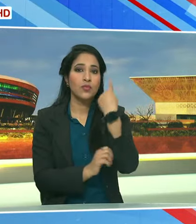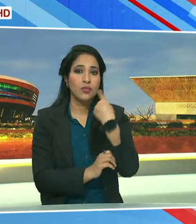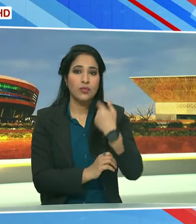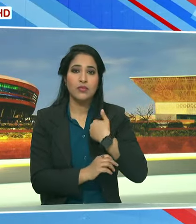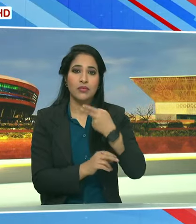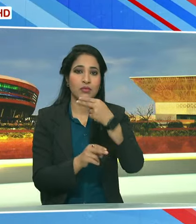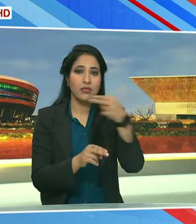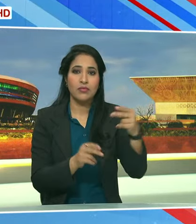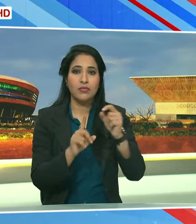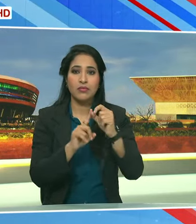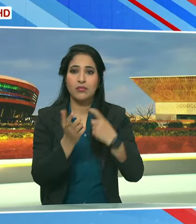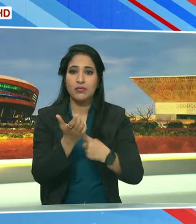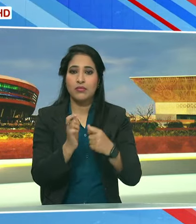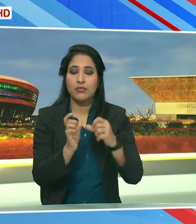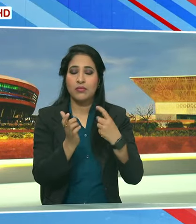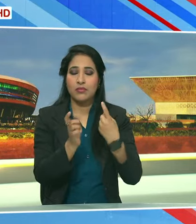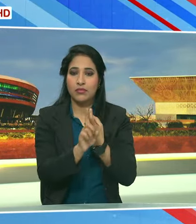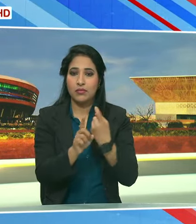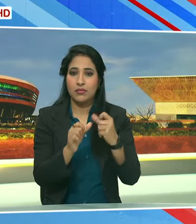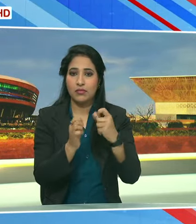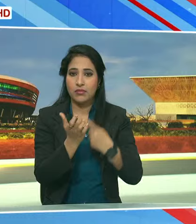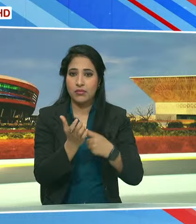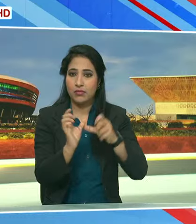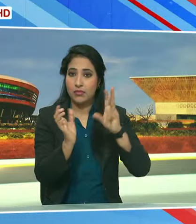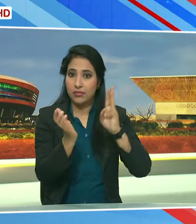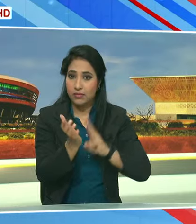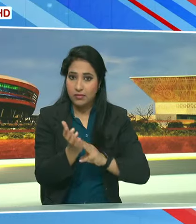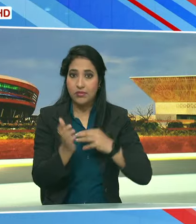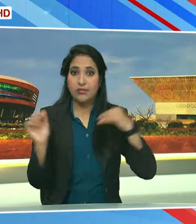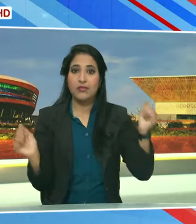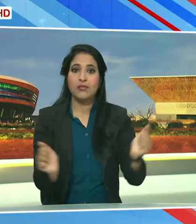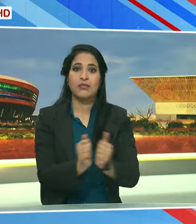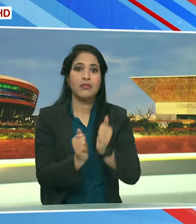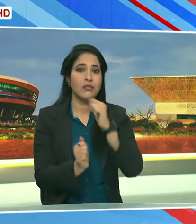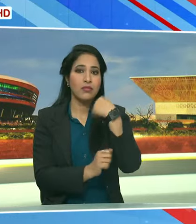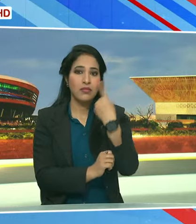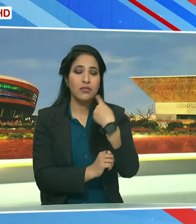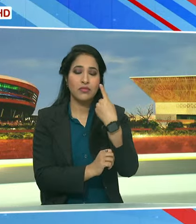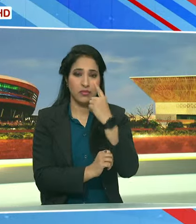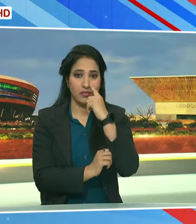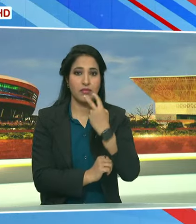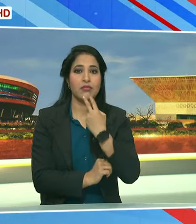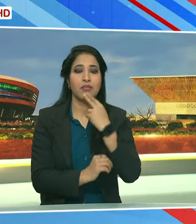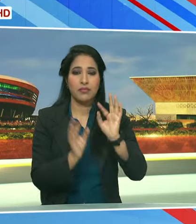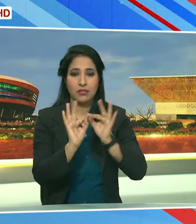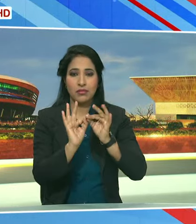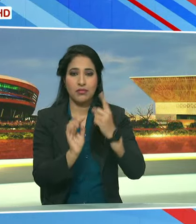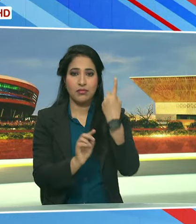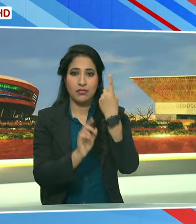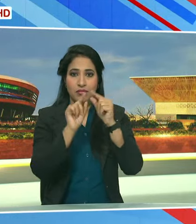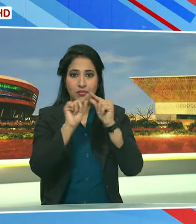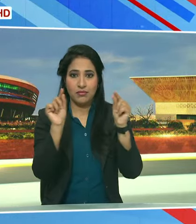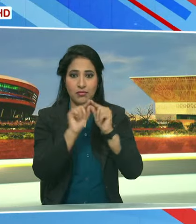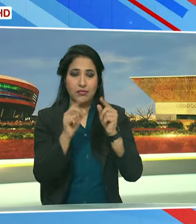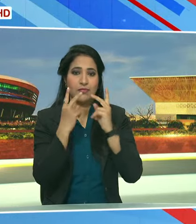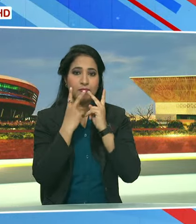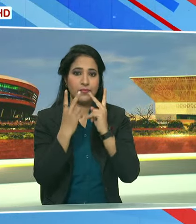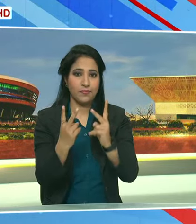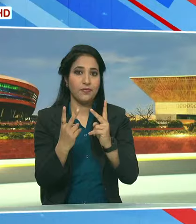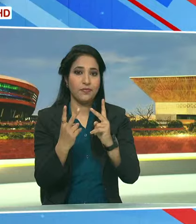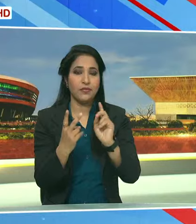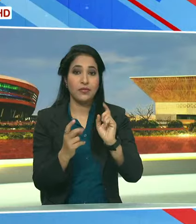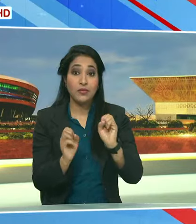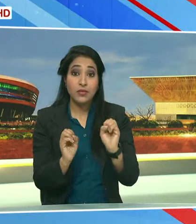मैं हूँ पराकरम सेंश खावत और हमारी साथ हैं हमारी सांकेतिक भाषा की सहयोगी बीना सिंग